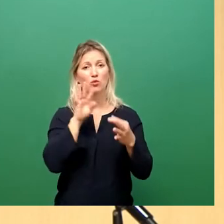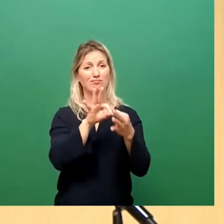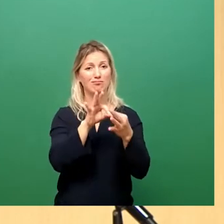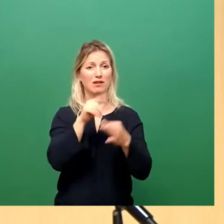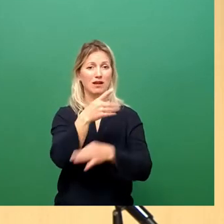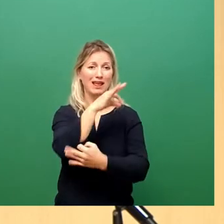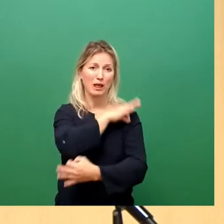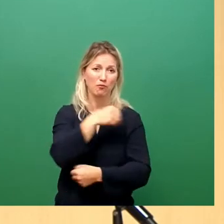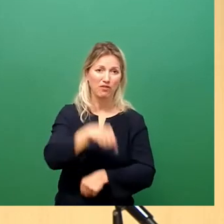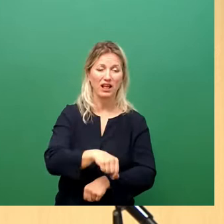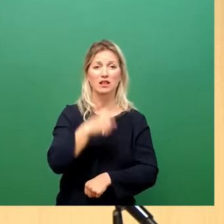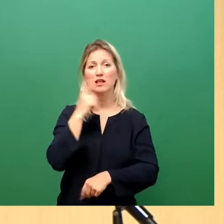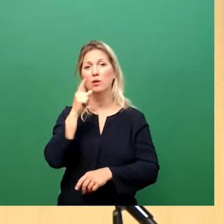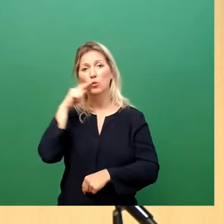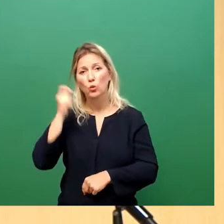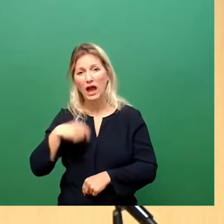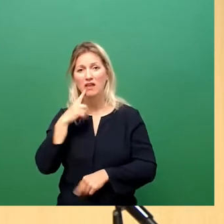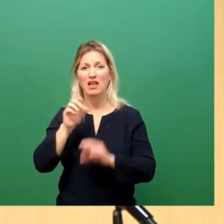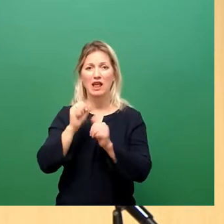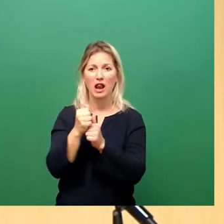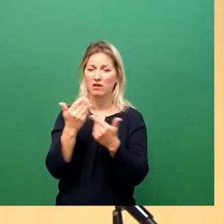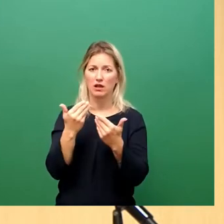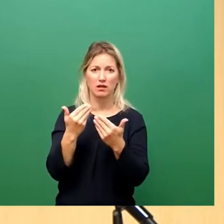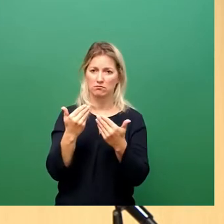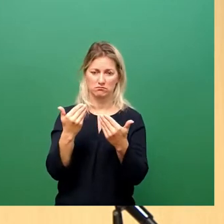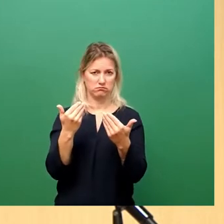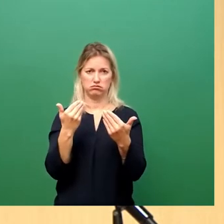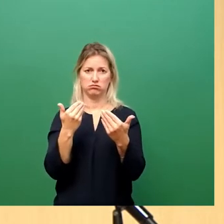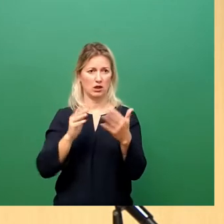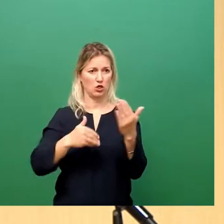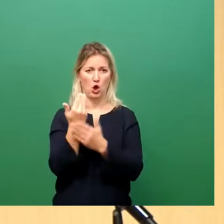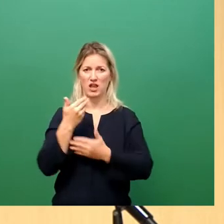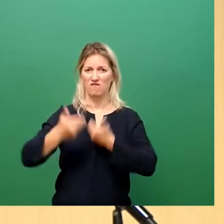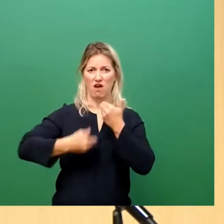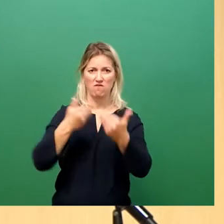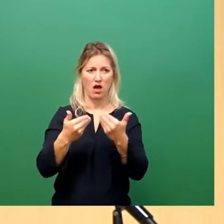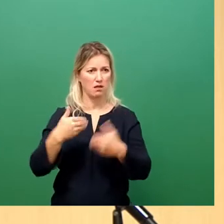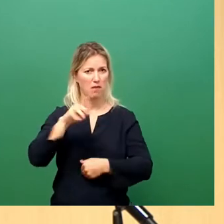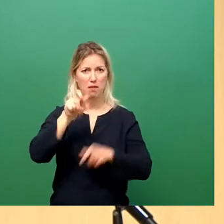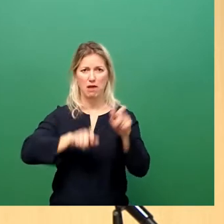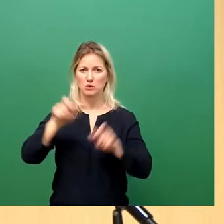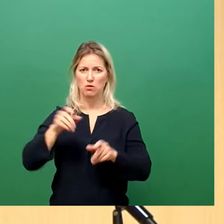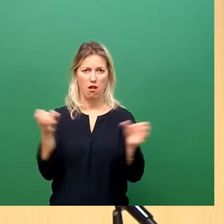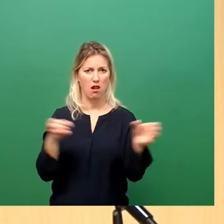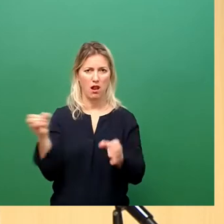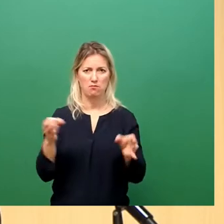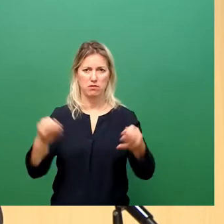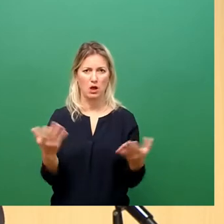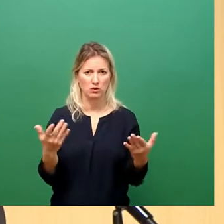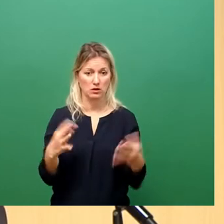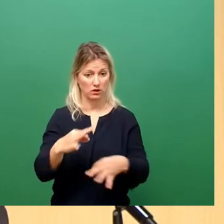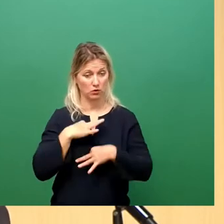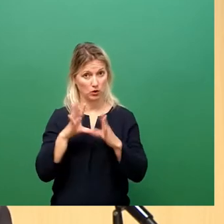Ukraine-Helfer neue, komplizierte und personalintensive Verfahren hinzu. In der Konsequenz bedeutet dies,